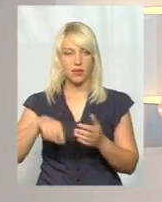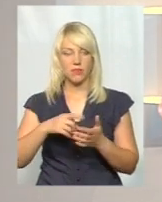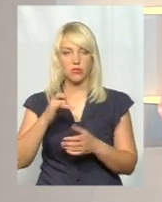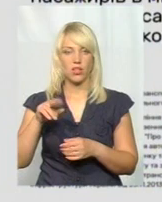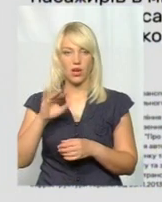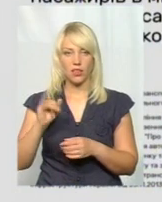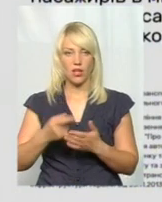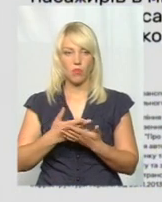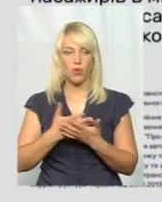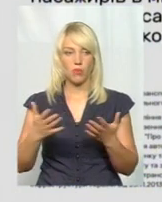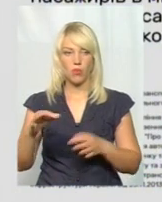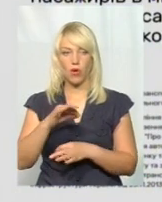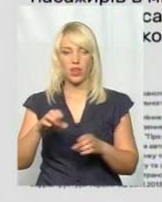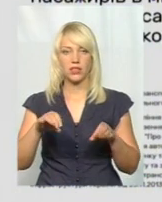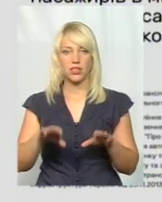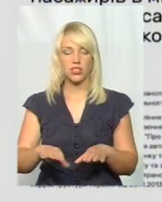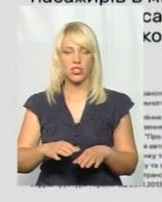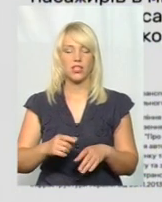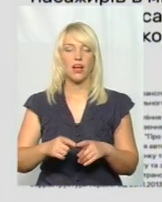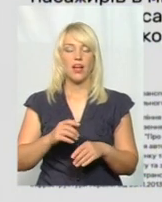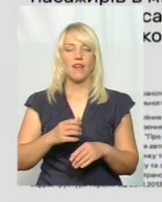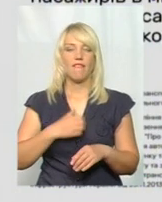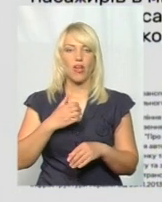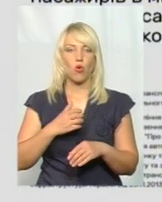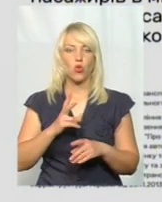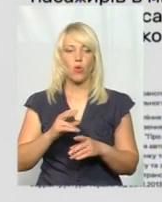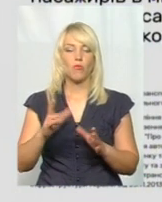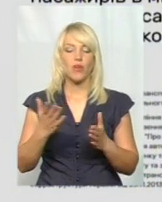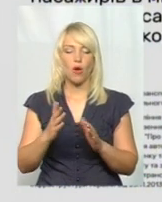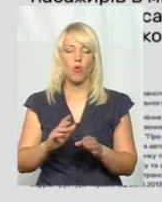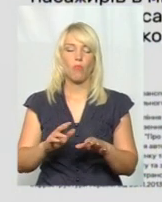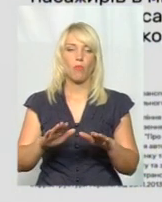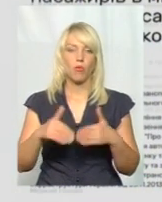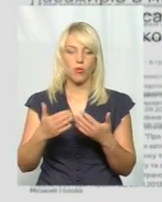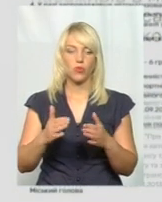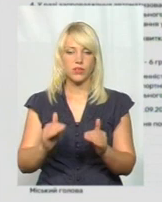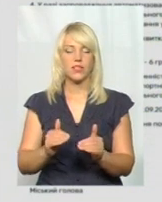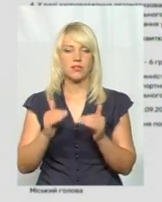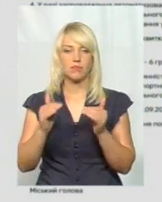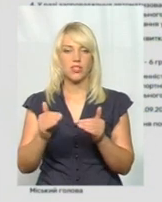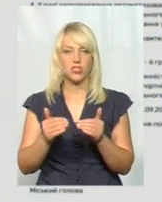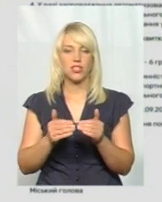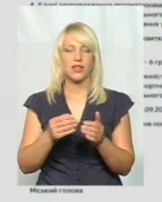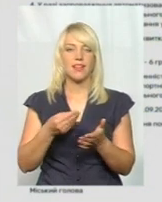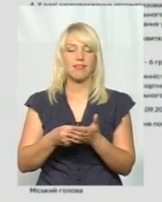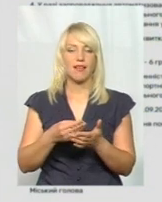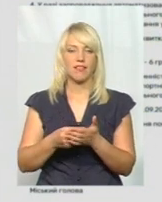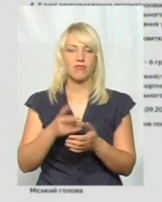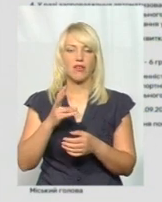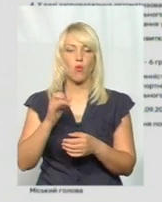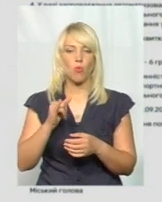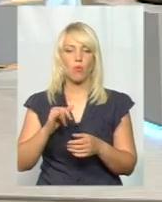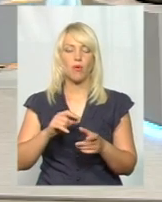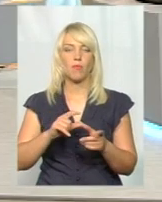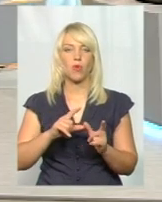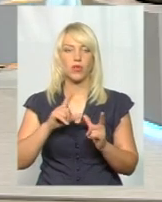оприлюднено проєкт рішення виконкому, в якому пропонується збільшити тарифи на приїзд у громадському транспорті. Про яку вартість, пане Андрію,